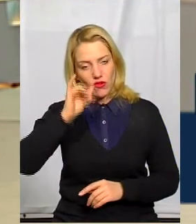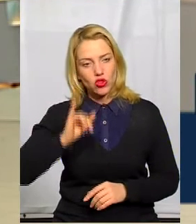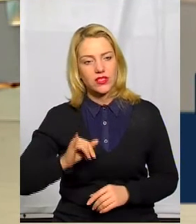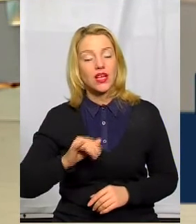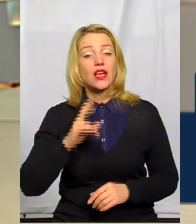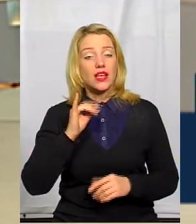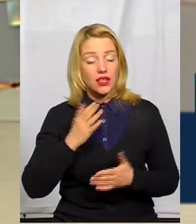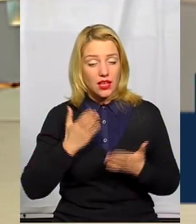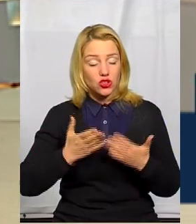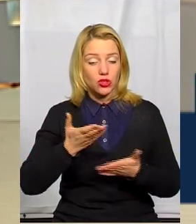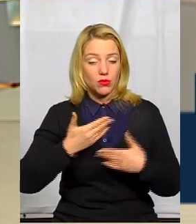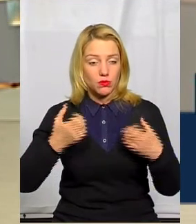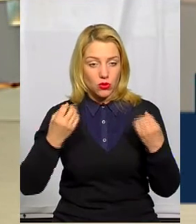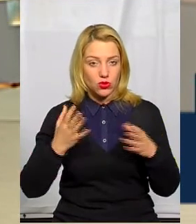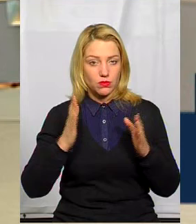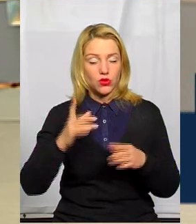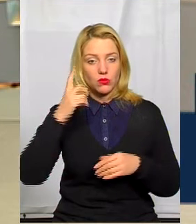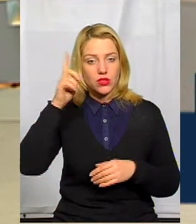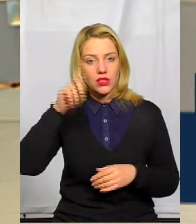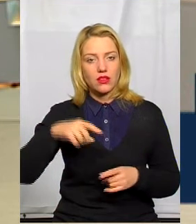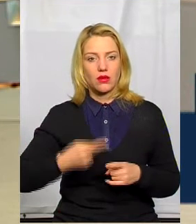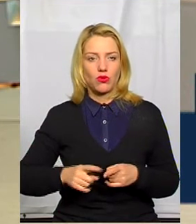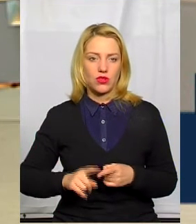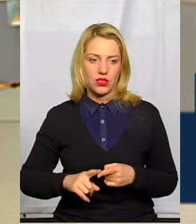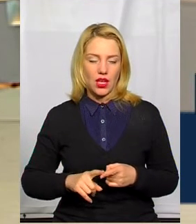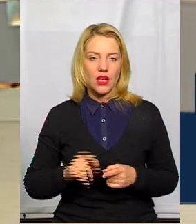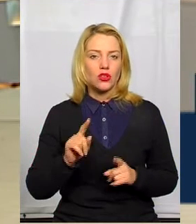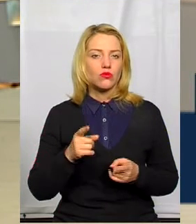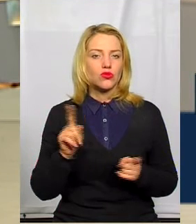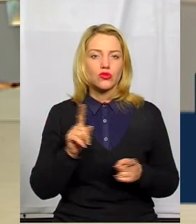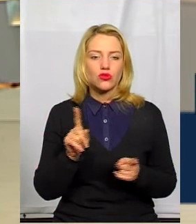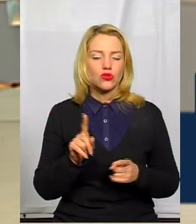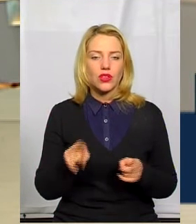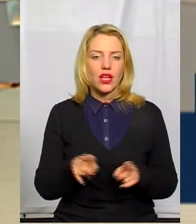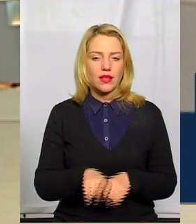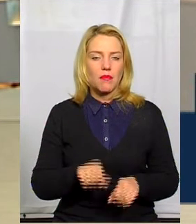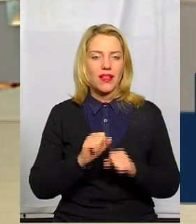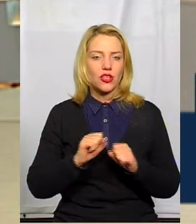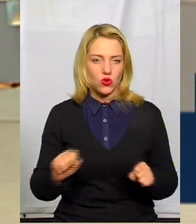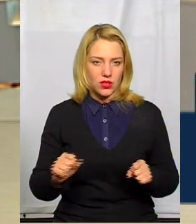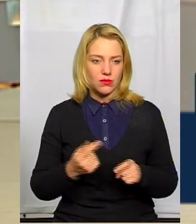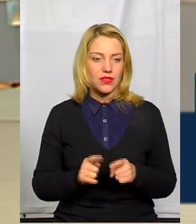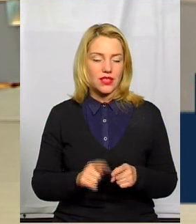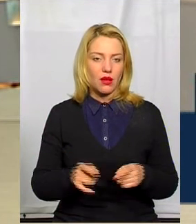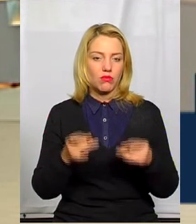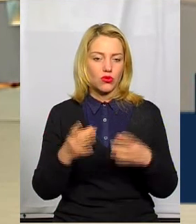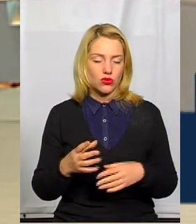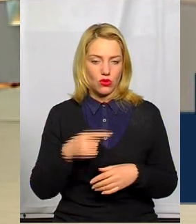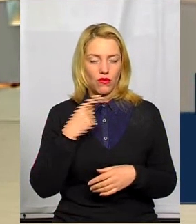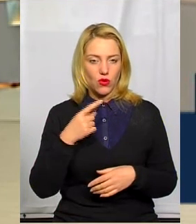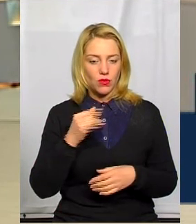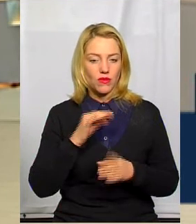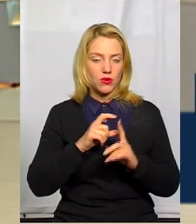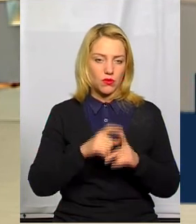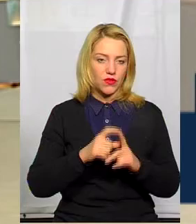якщо ми просто будемо знати про це, тому що, розумієте, що таке патріотизм, ми отак просто говоримо,